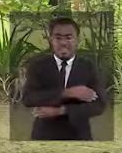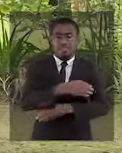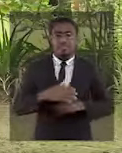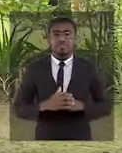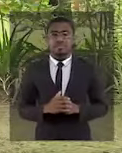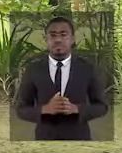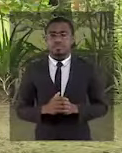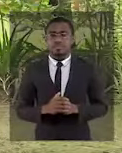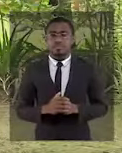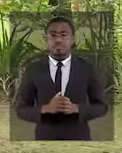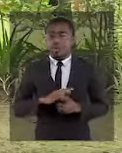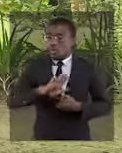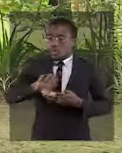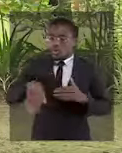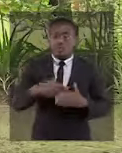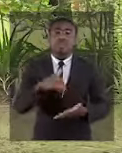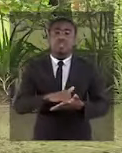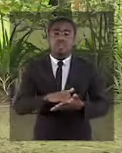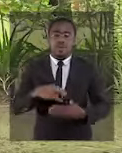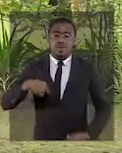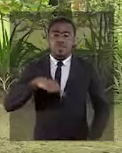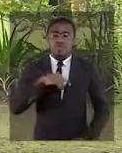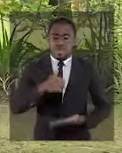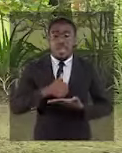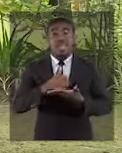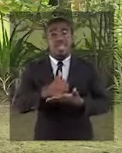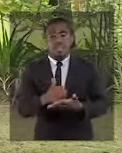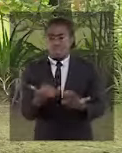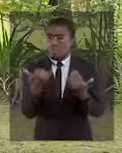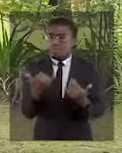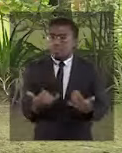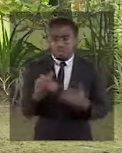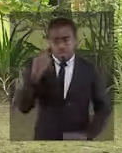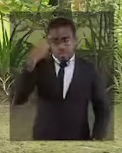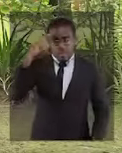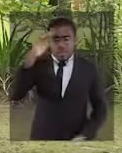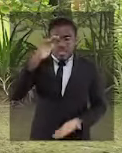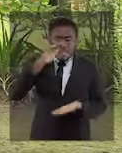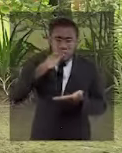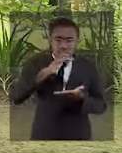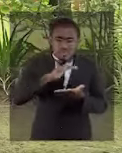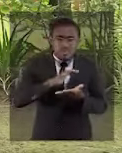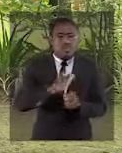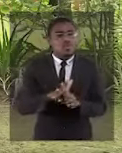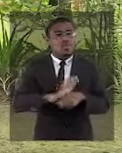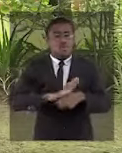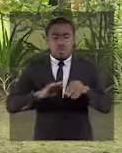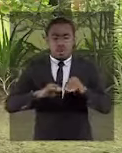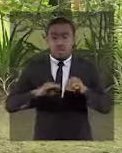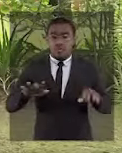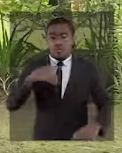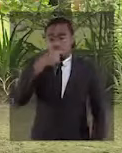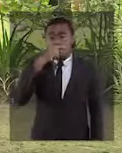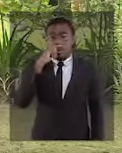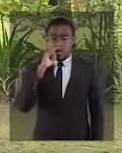les mesures d'hygiène, tout ceci nous a permis, à l'heure où je parle, de venir pratiquement à bout de l'épidémie